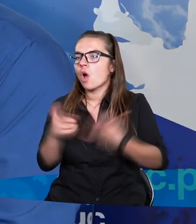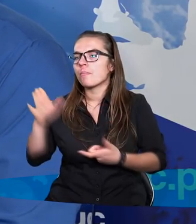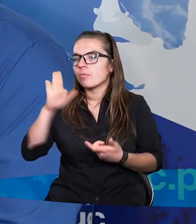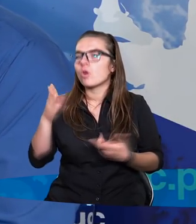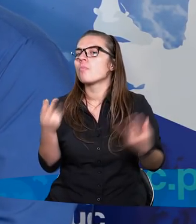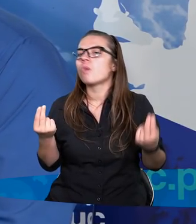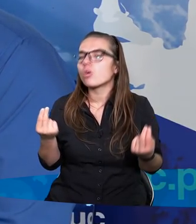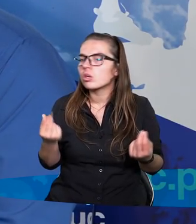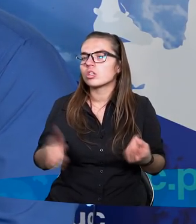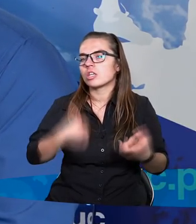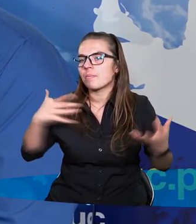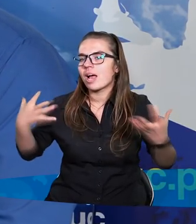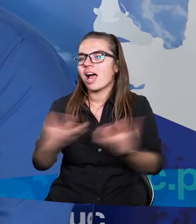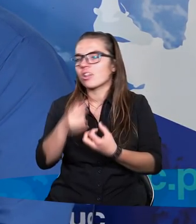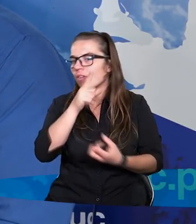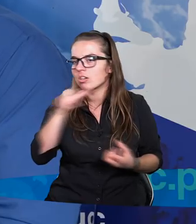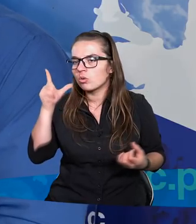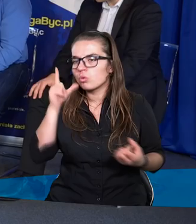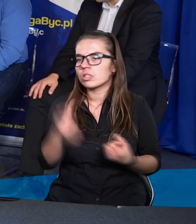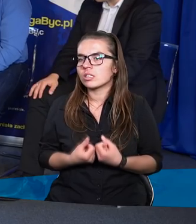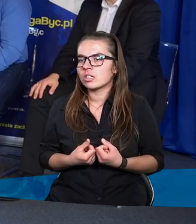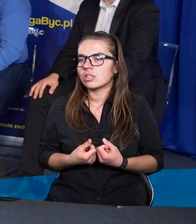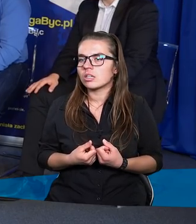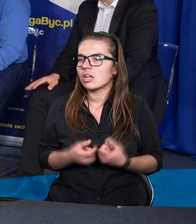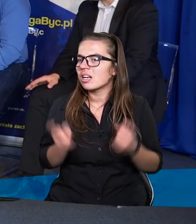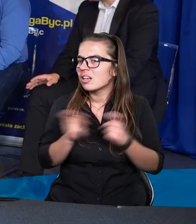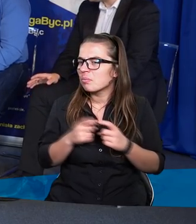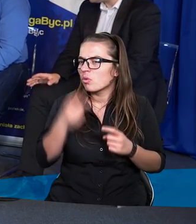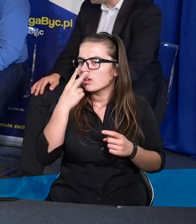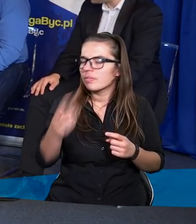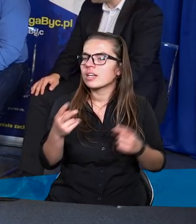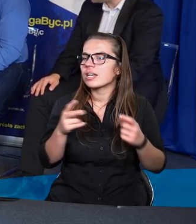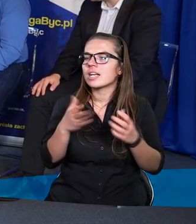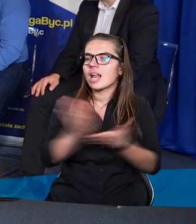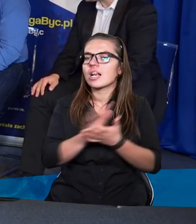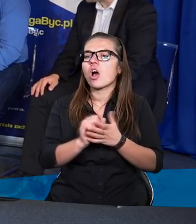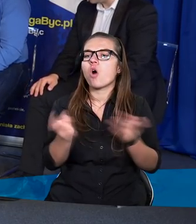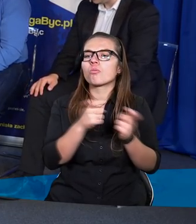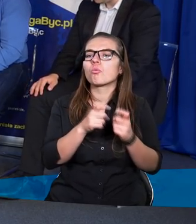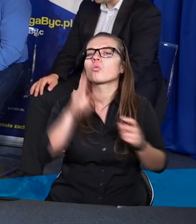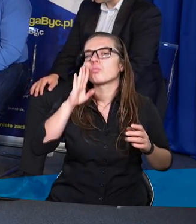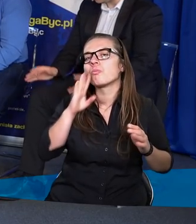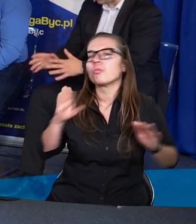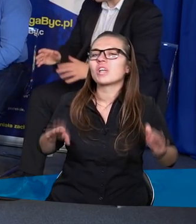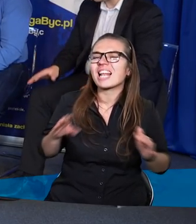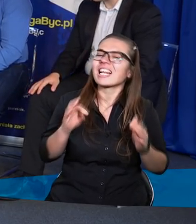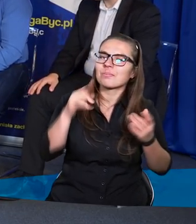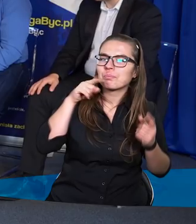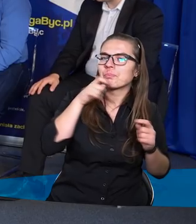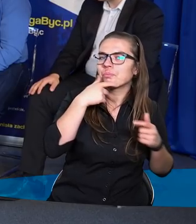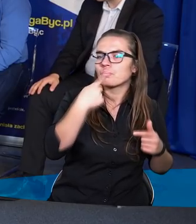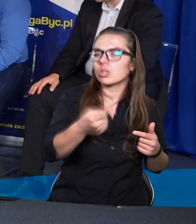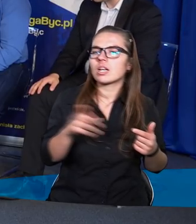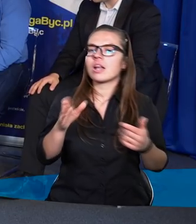jest po to, żeby ratować ludzi. Punkt widzenia zależy od punktu siedzenia. To pytanie, które